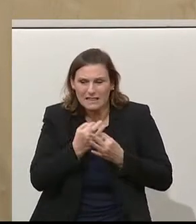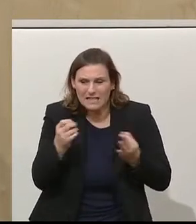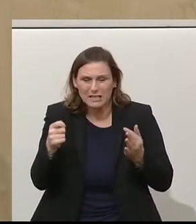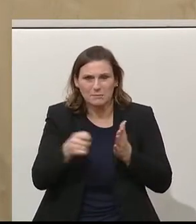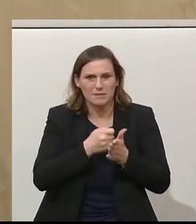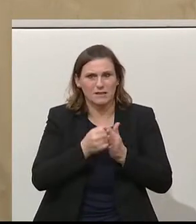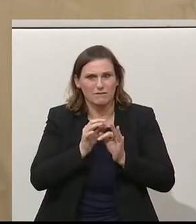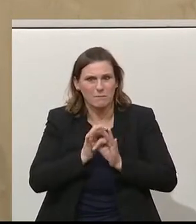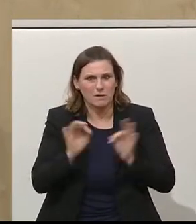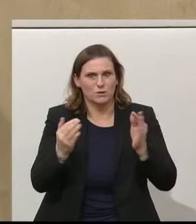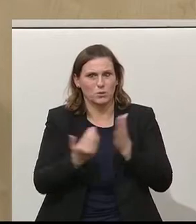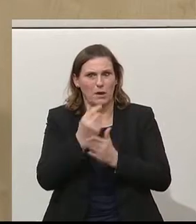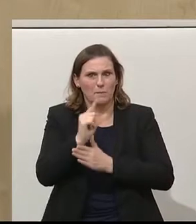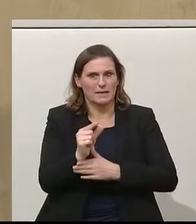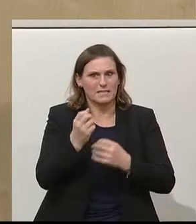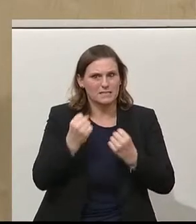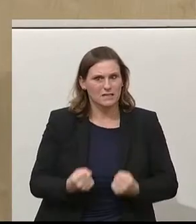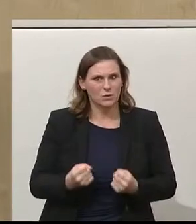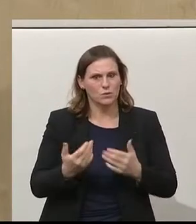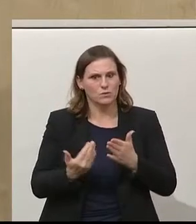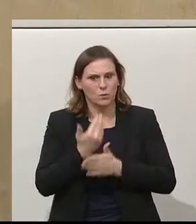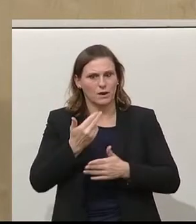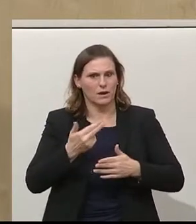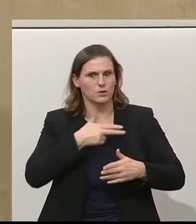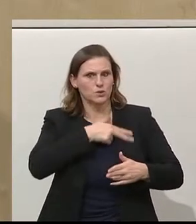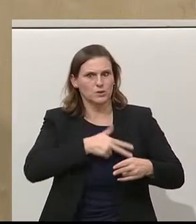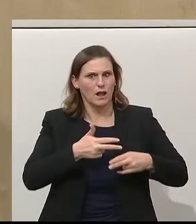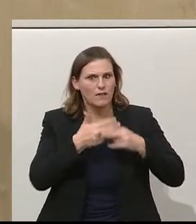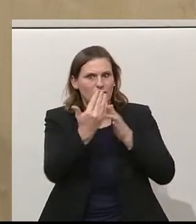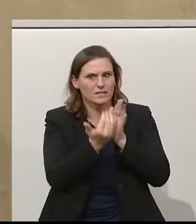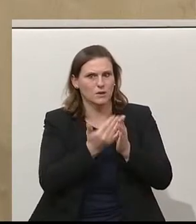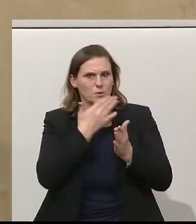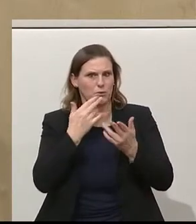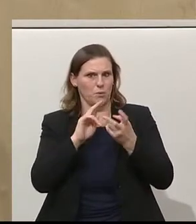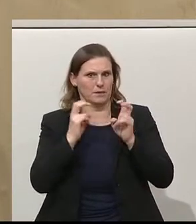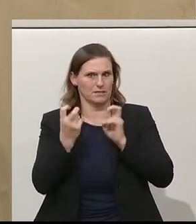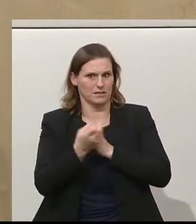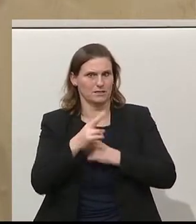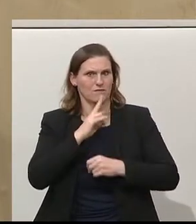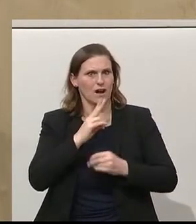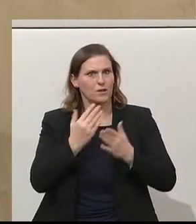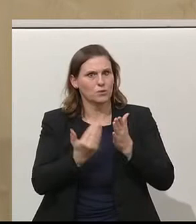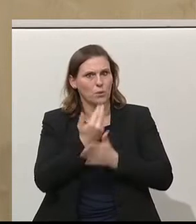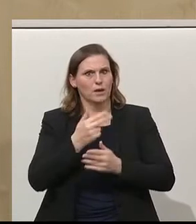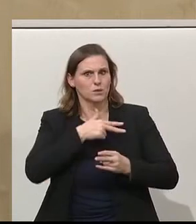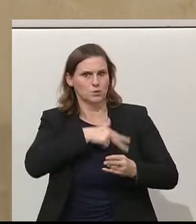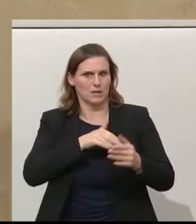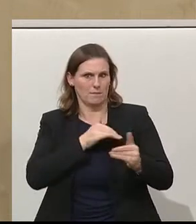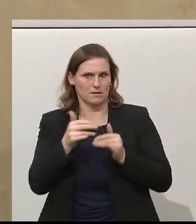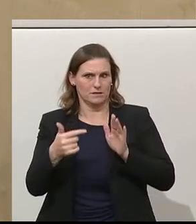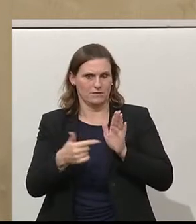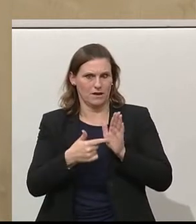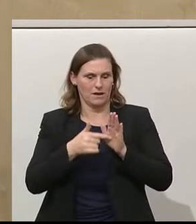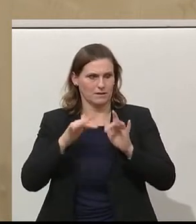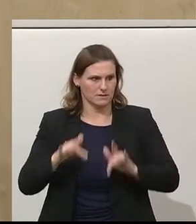Verbesserungen im neuen Mindestsicherungs im neuen Sozialhilfegesetz nicht umgesetzt. Hier ist in Wahrheit der neue Sozialminister gefordert. In dem